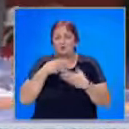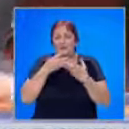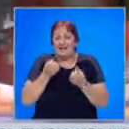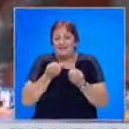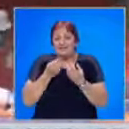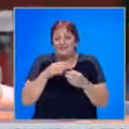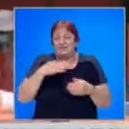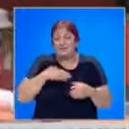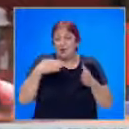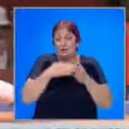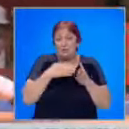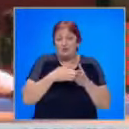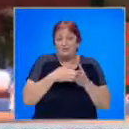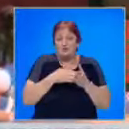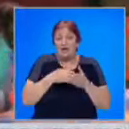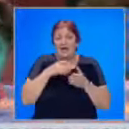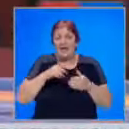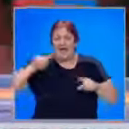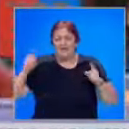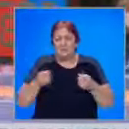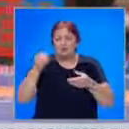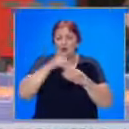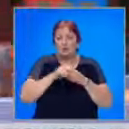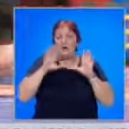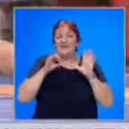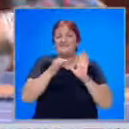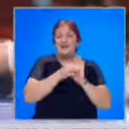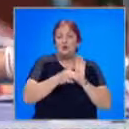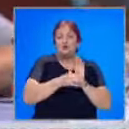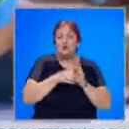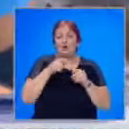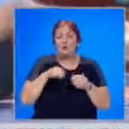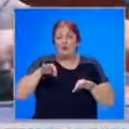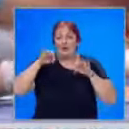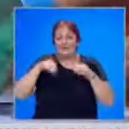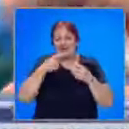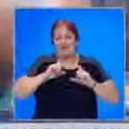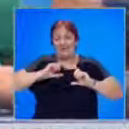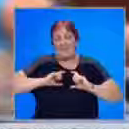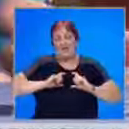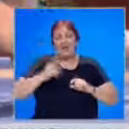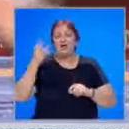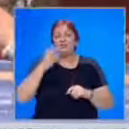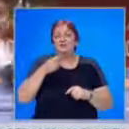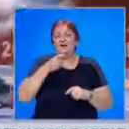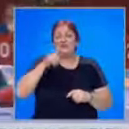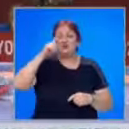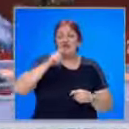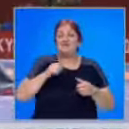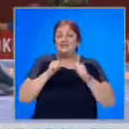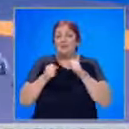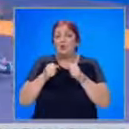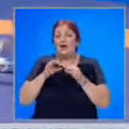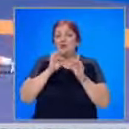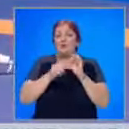инициативата на своята опонентка и експресно натрупа 10 точки, които и гарантираха медала. Четвърти за женската ни